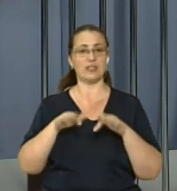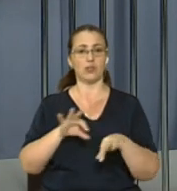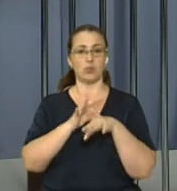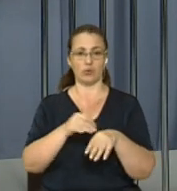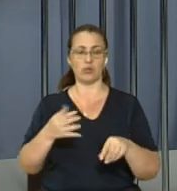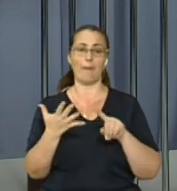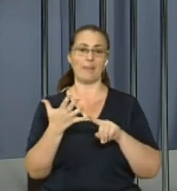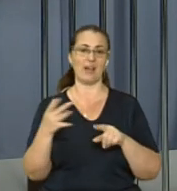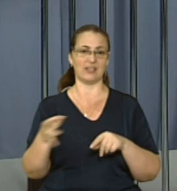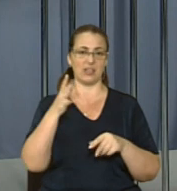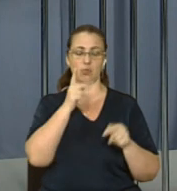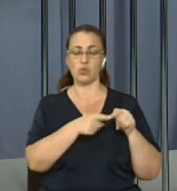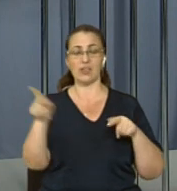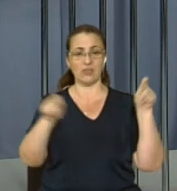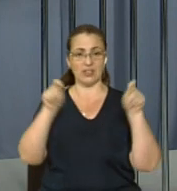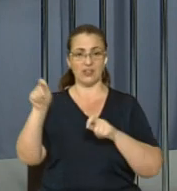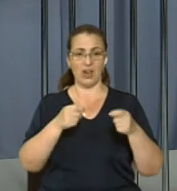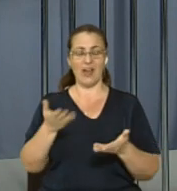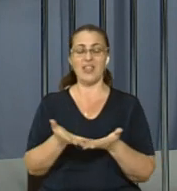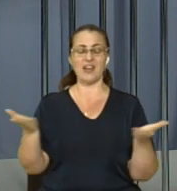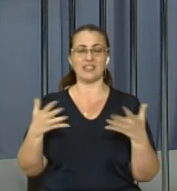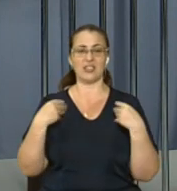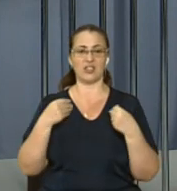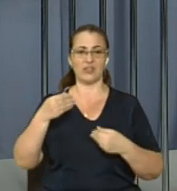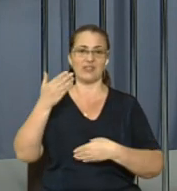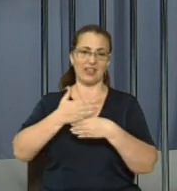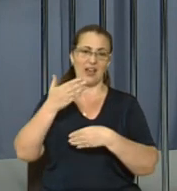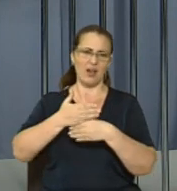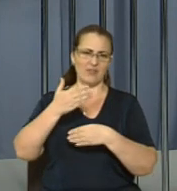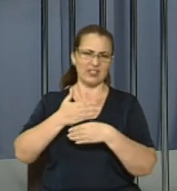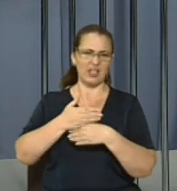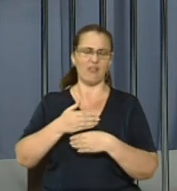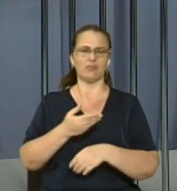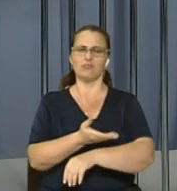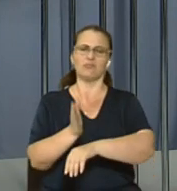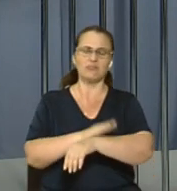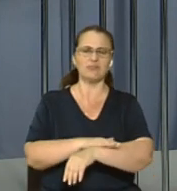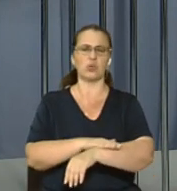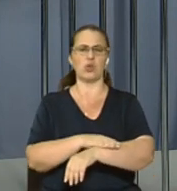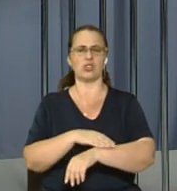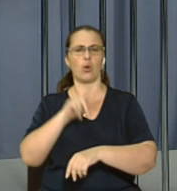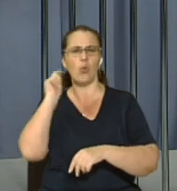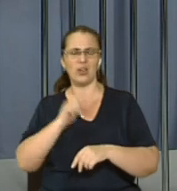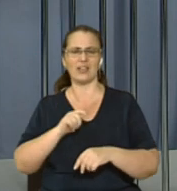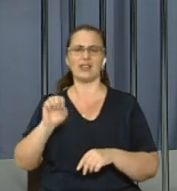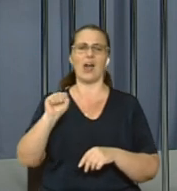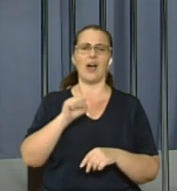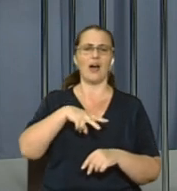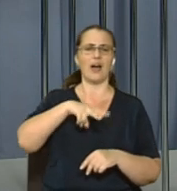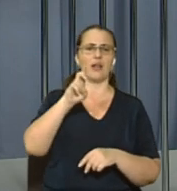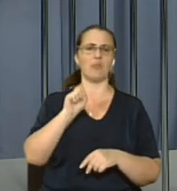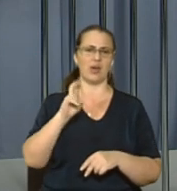Впродовж фестивалю на сцені львівських театрів гратимуть актори із України, Іспанії, Албанії, Польщі та Литви, розповів організатор